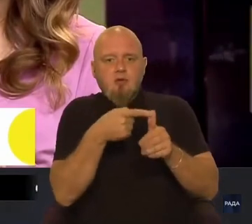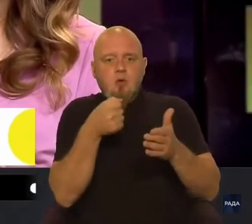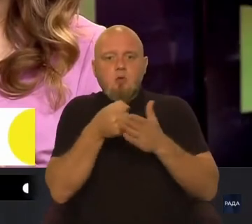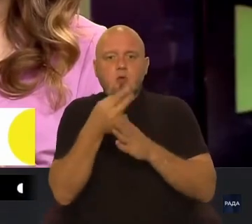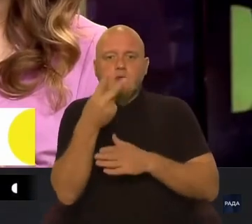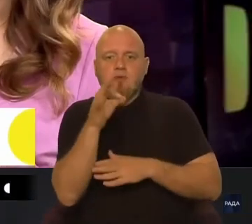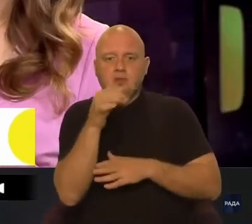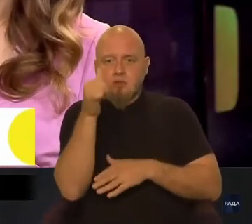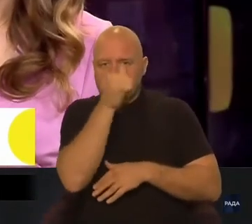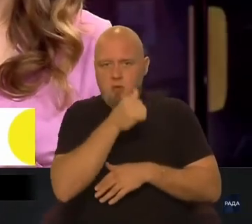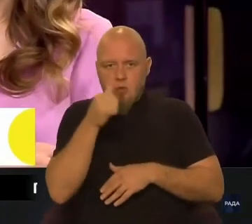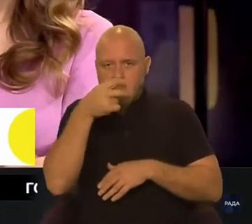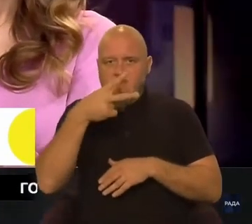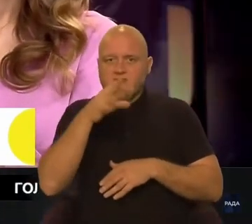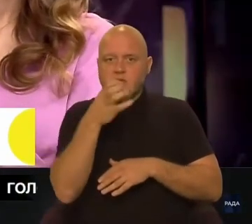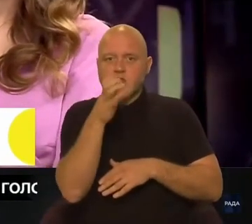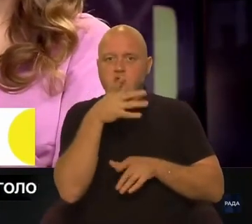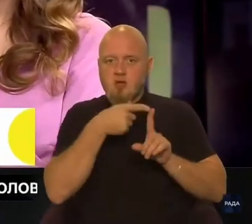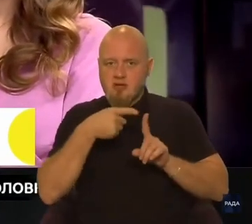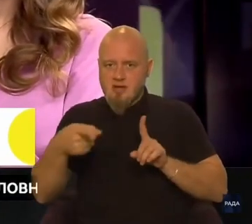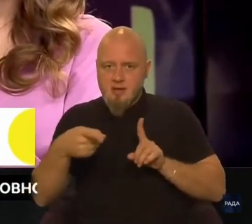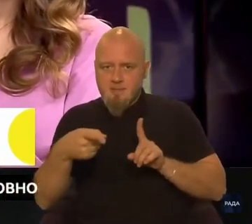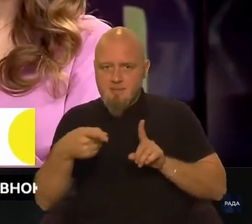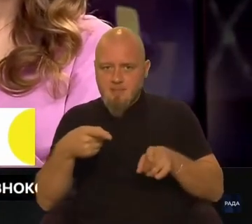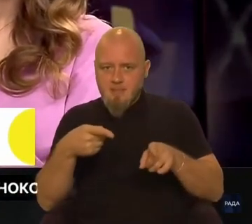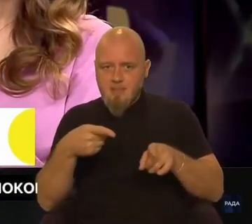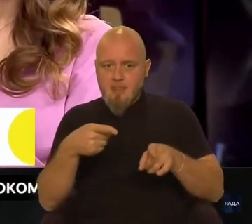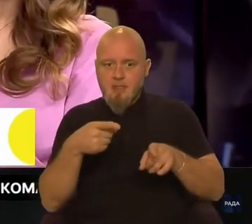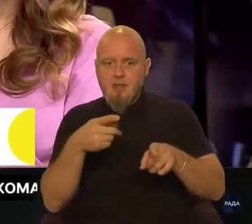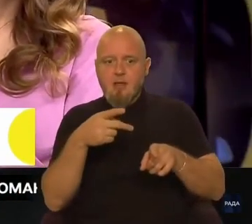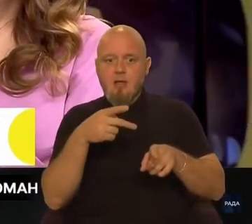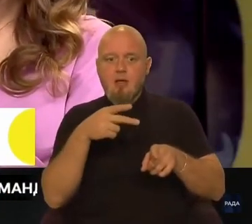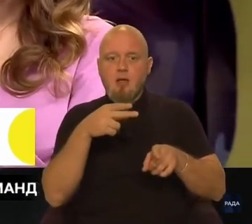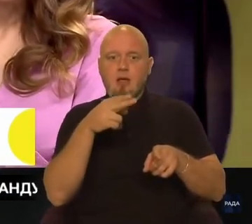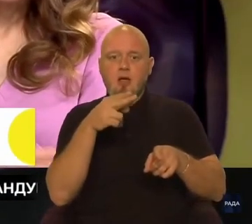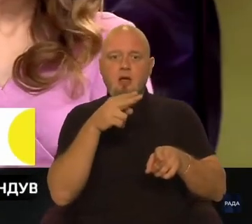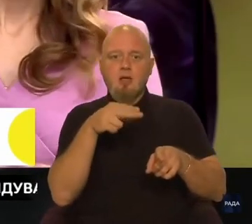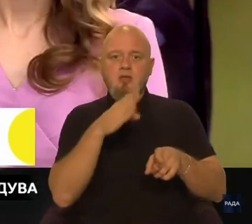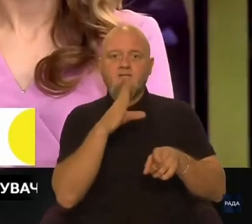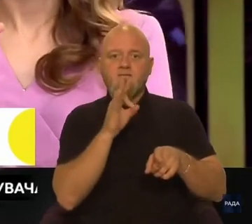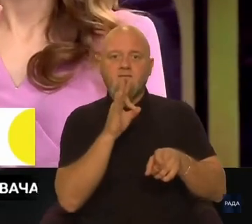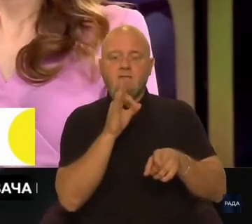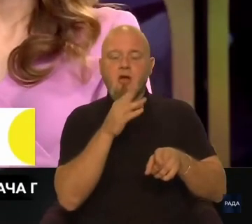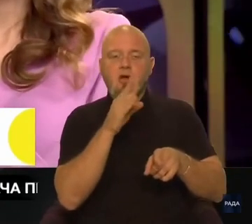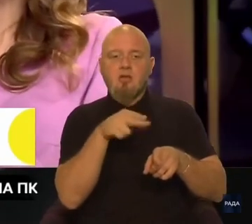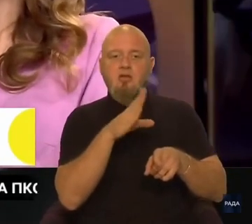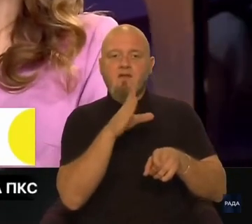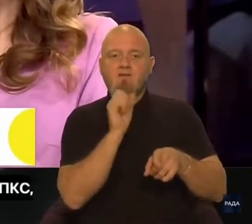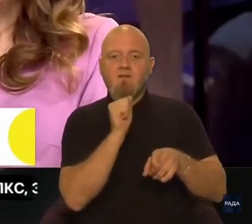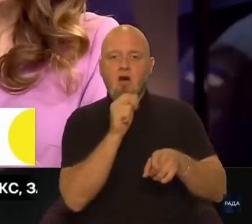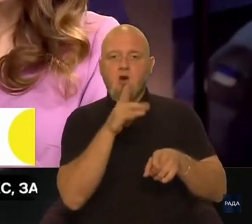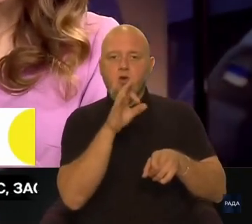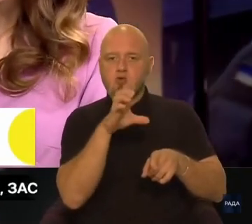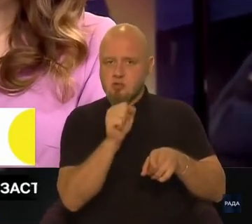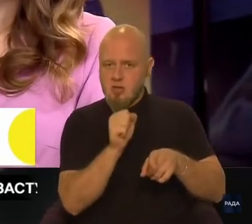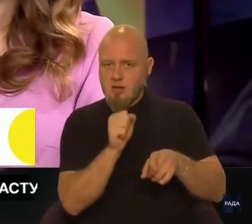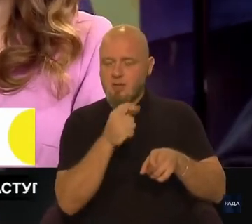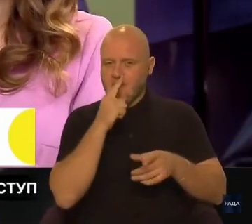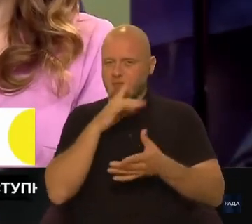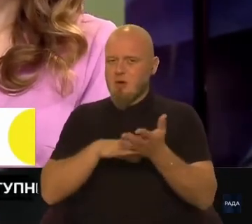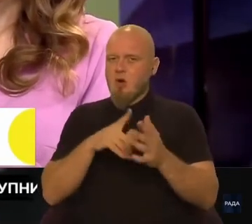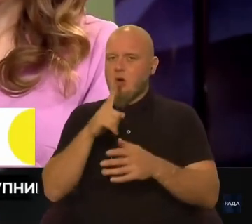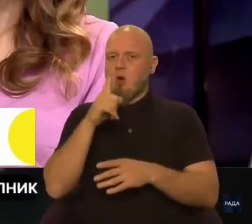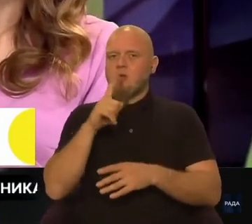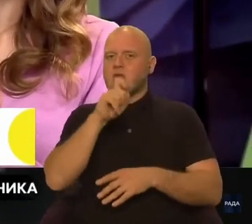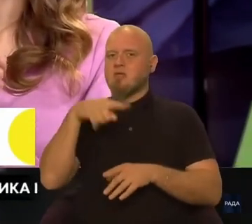XX-х років XX століття Кива-Коса. Ага. Пане Олег, я перепрошую, одна з